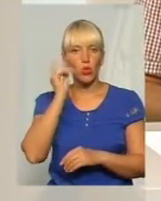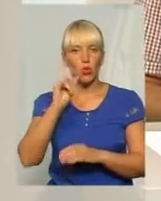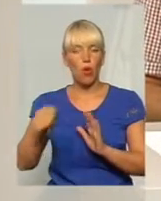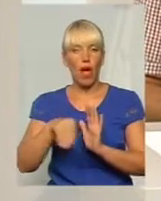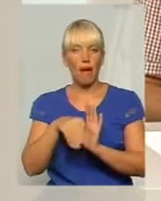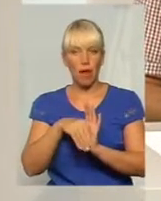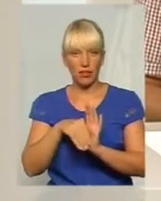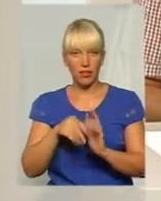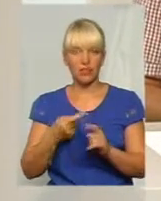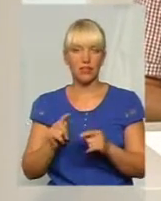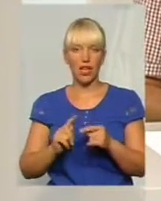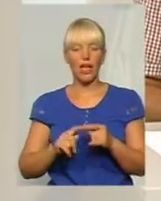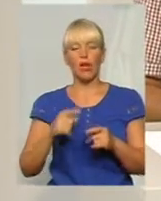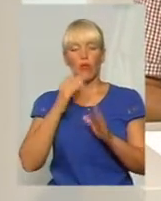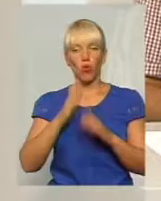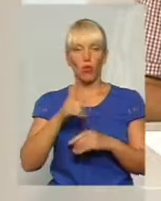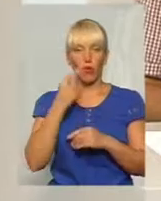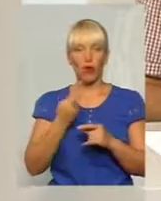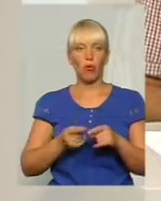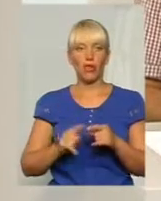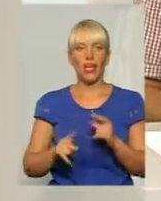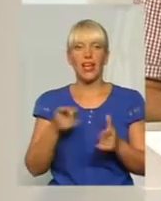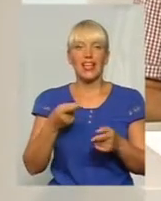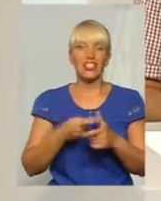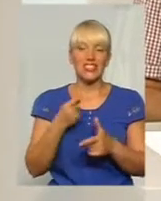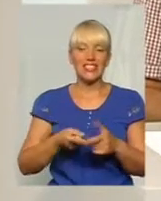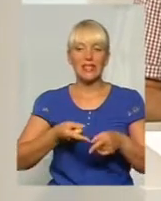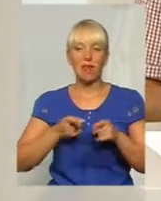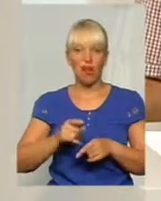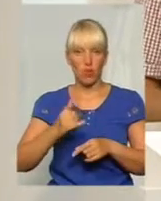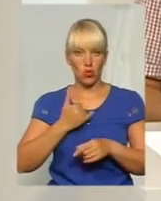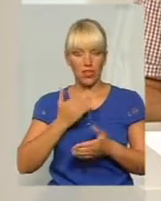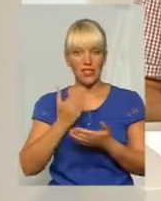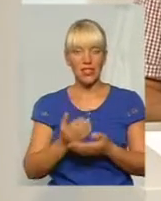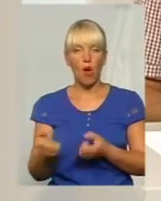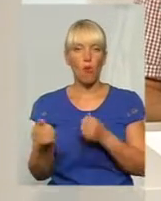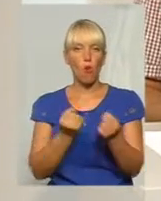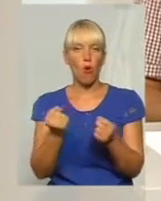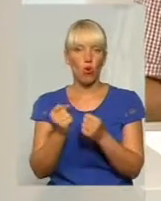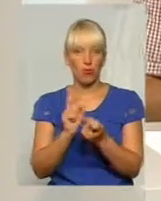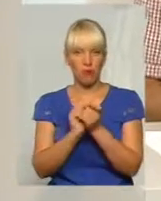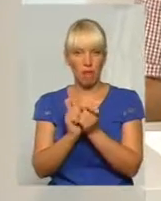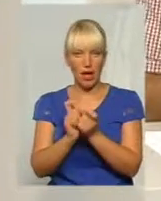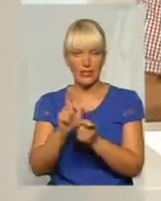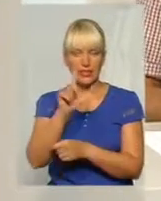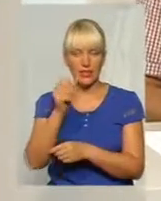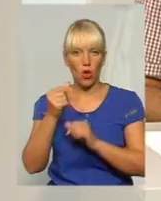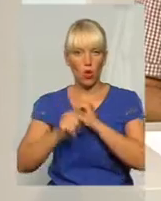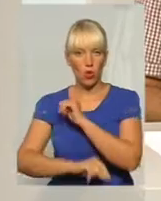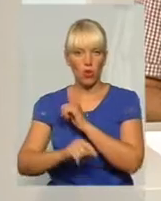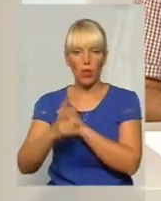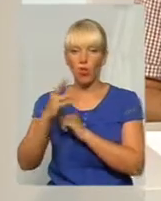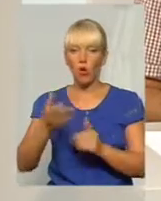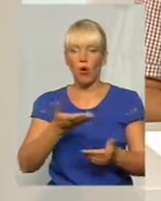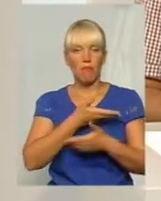будемо говорити про те, чи справді в нас нарешті почалася боротьба якась з корупцією, чи очищення влади. Але ми не запрошували